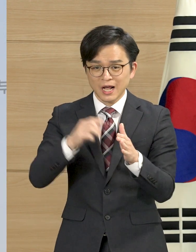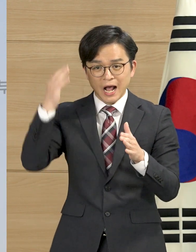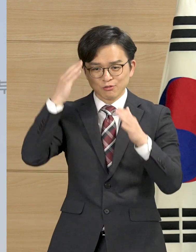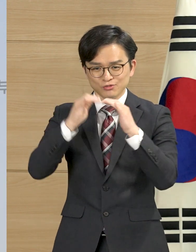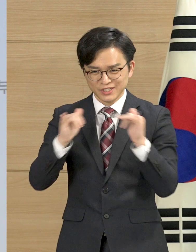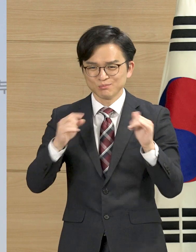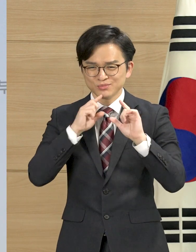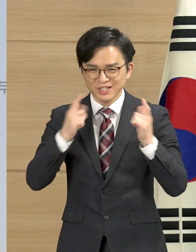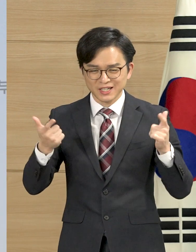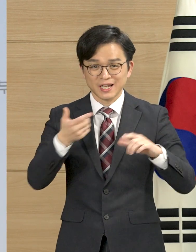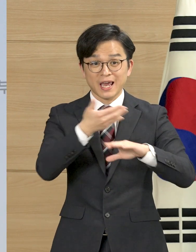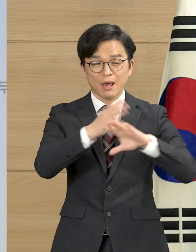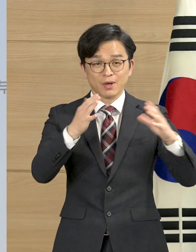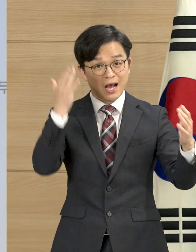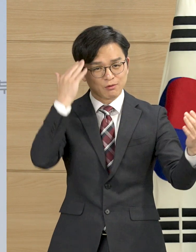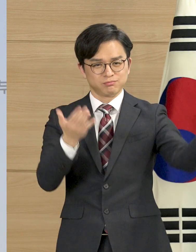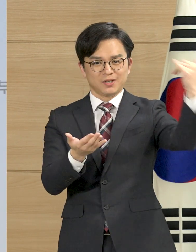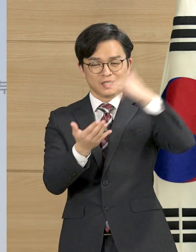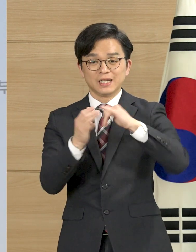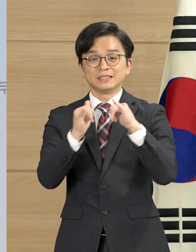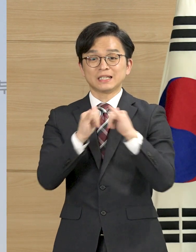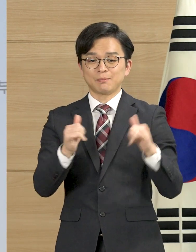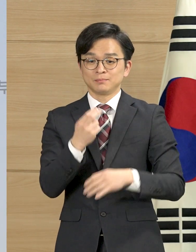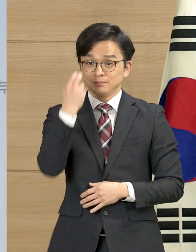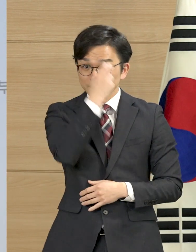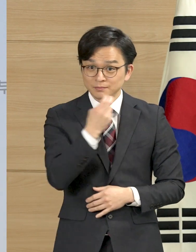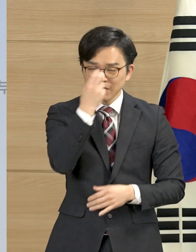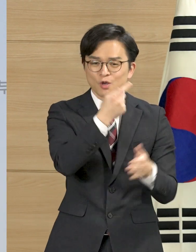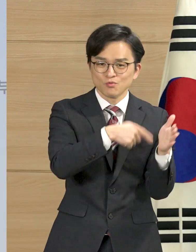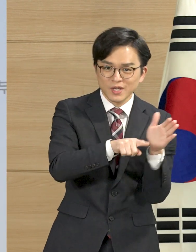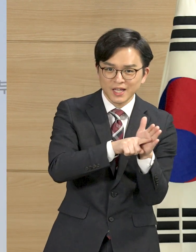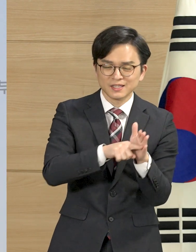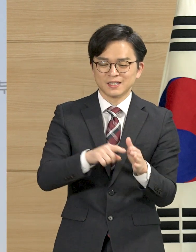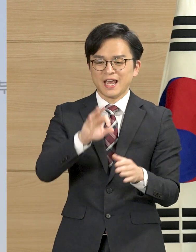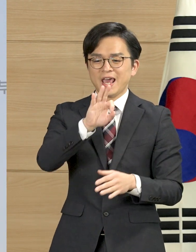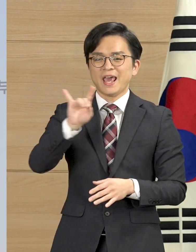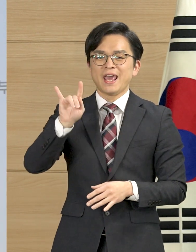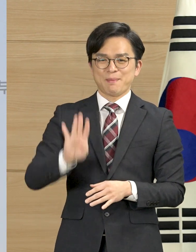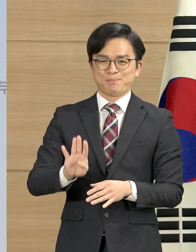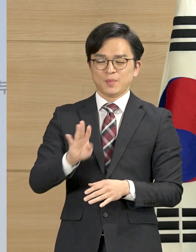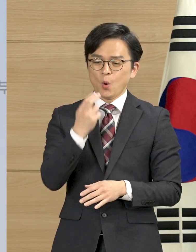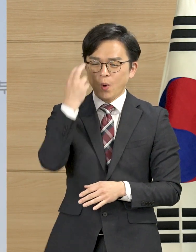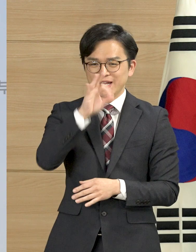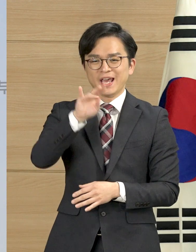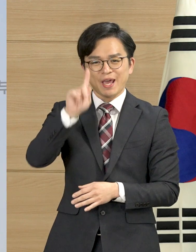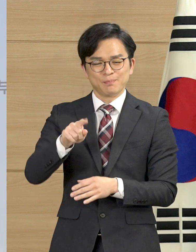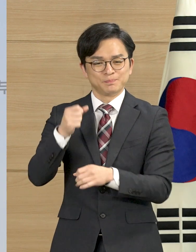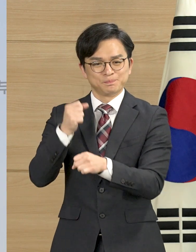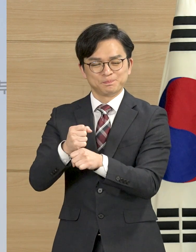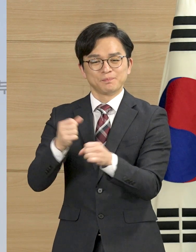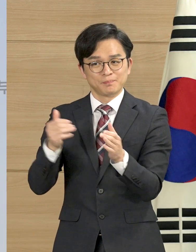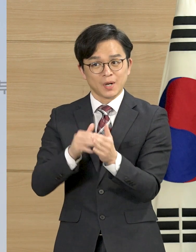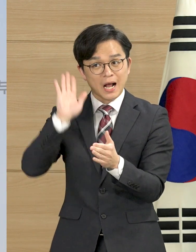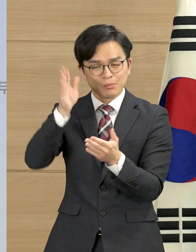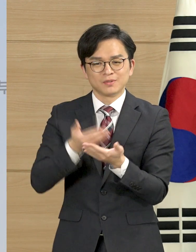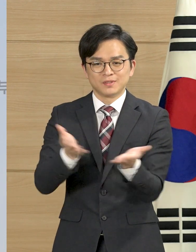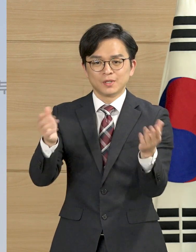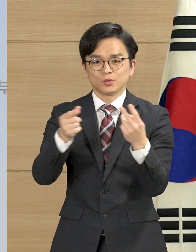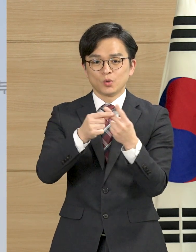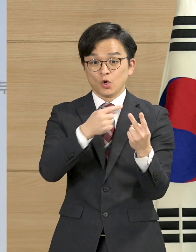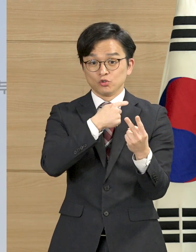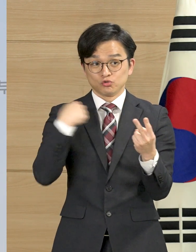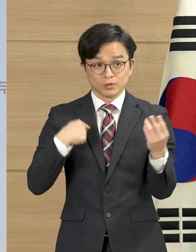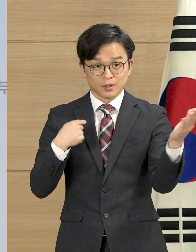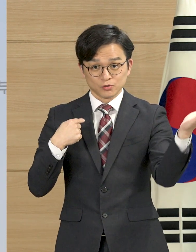외국인 입국자의 건강상태 모니터링을 위한 자가진단 앱을 개발하고 보급하겠습니다. 또한